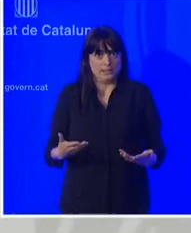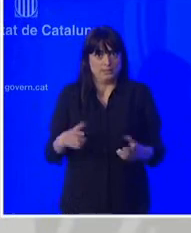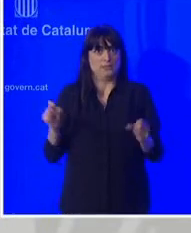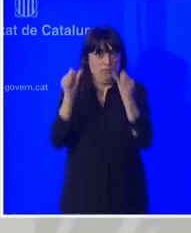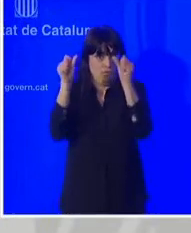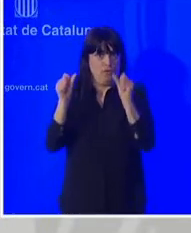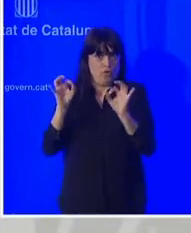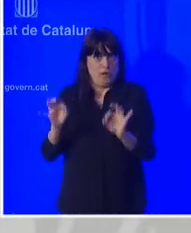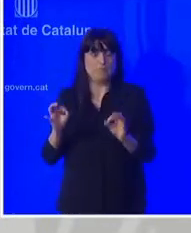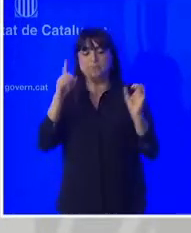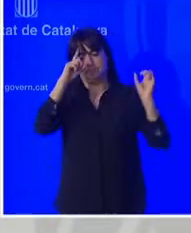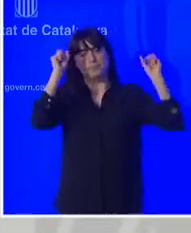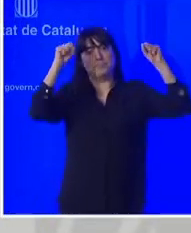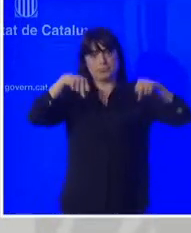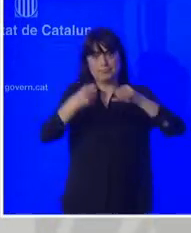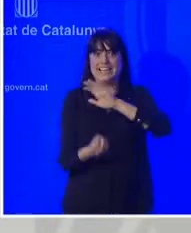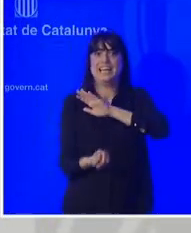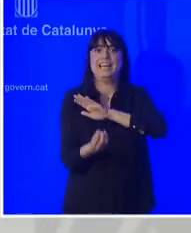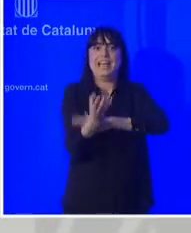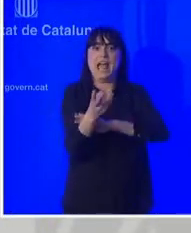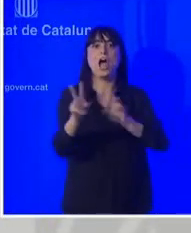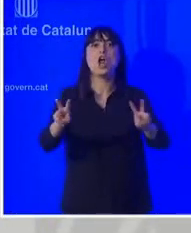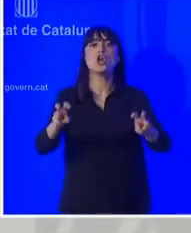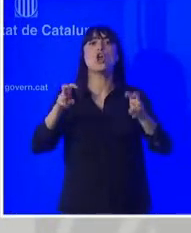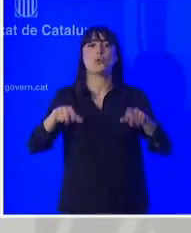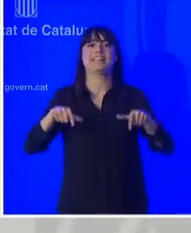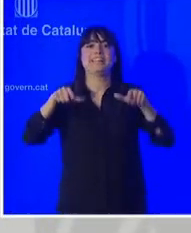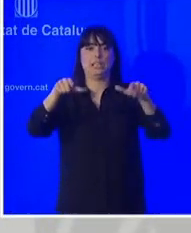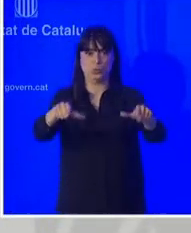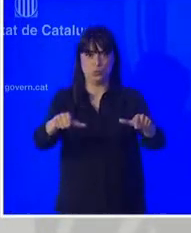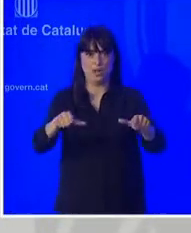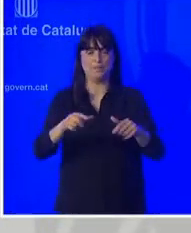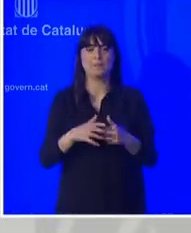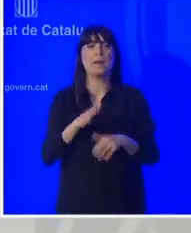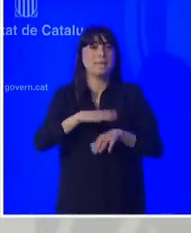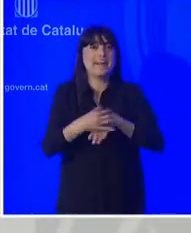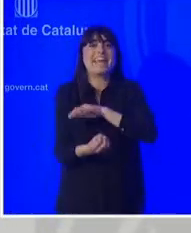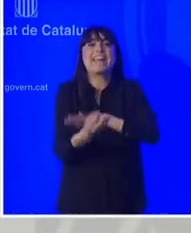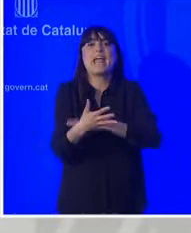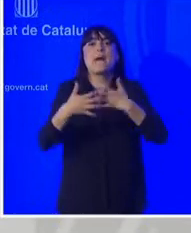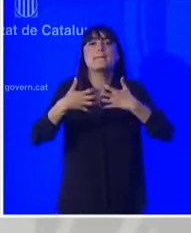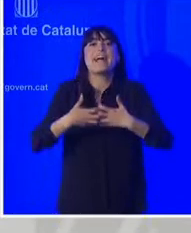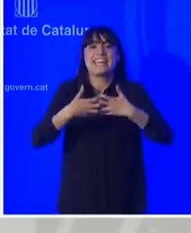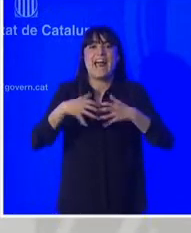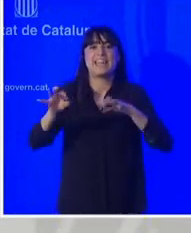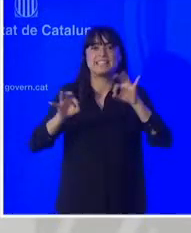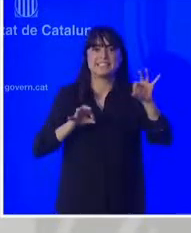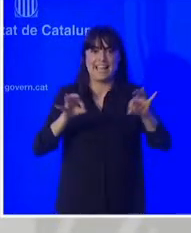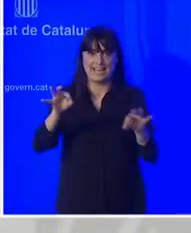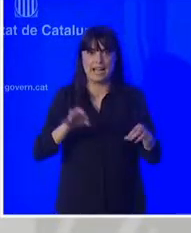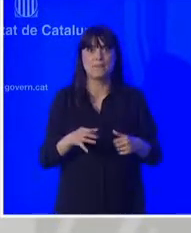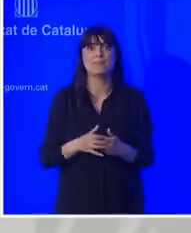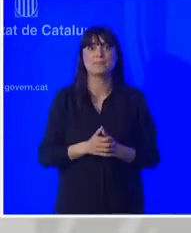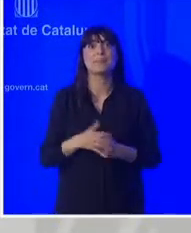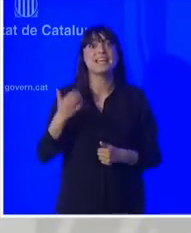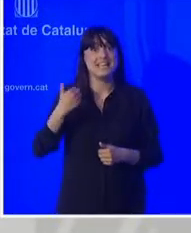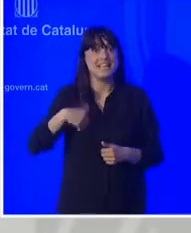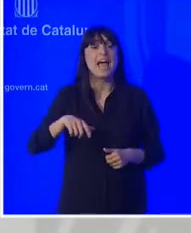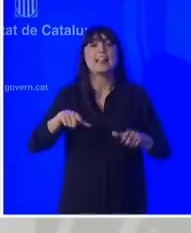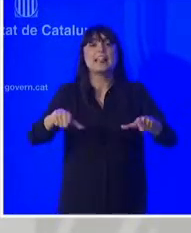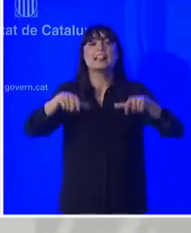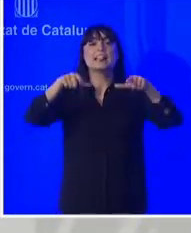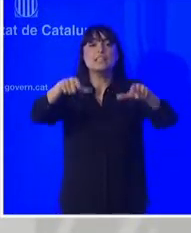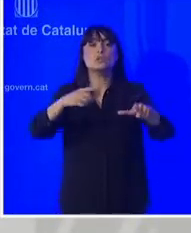'administració educativa i les entitats del sector de la maquinària escènica. Amb aquest, ja són vuit els títols